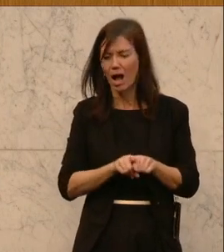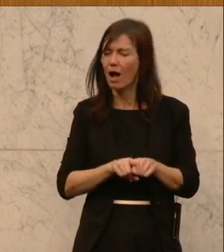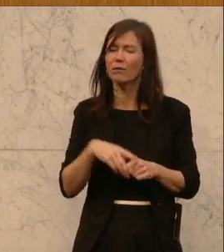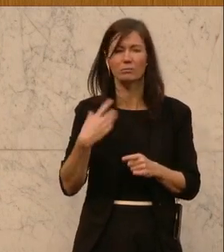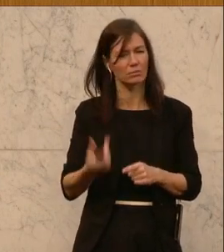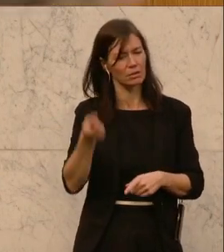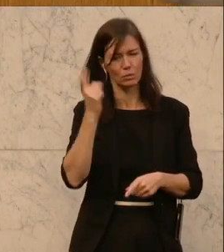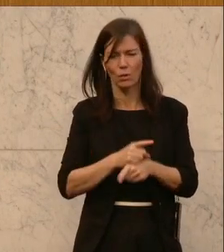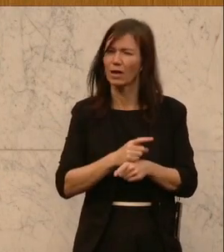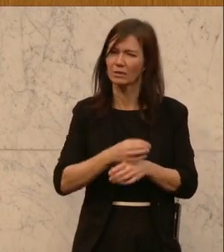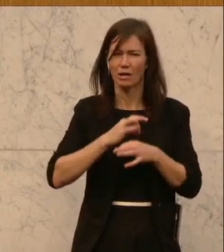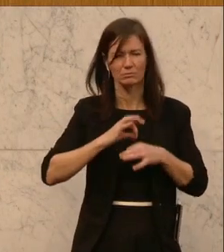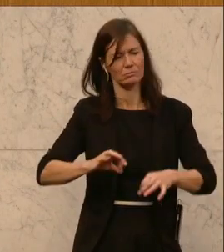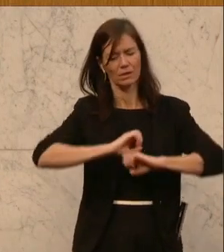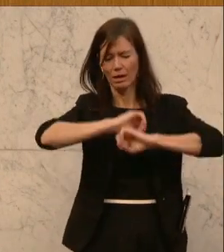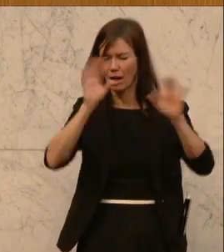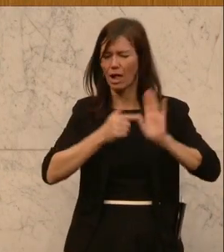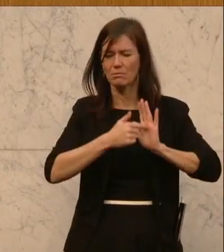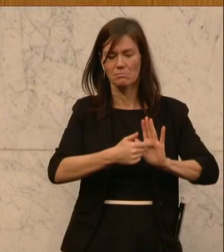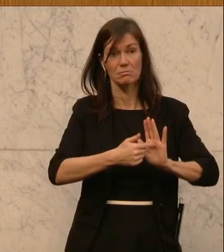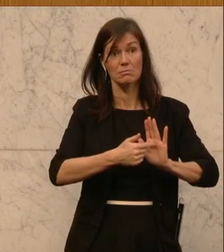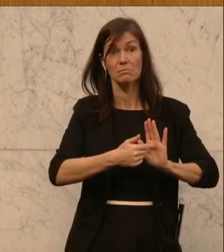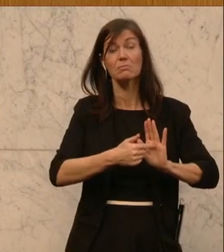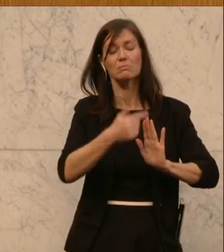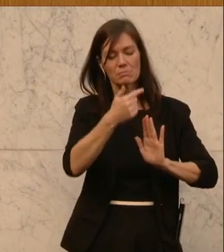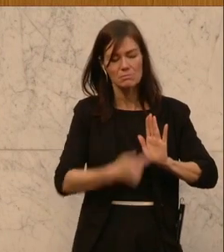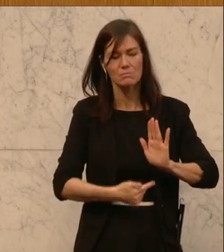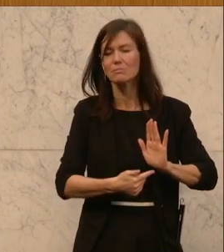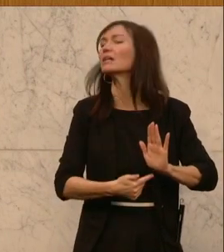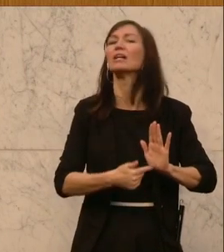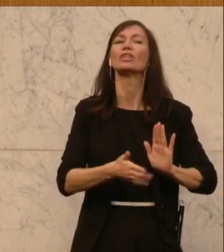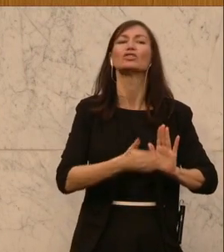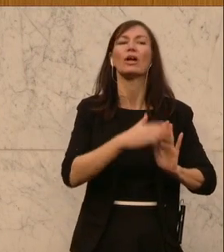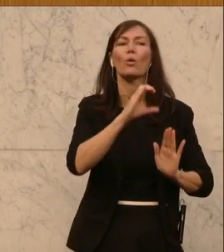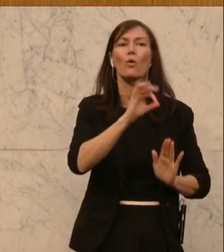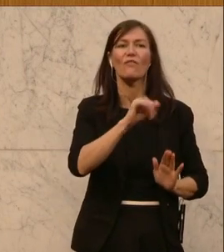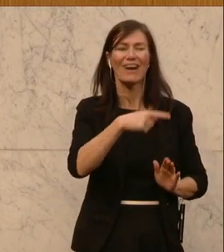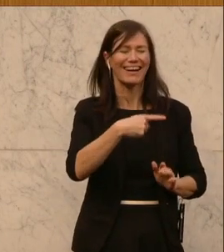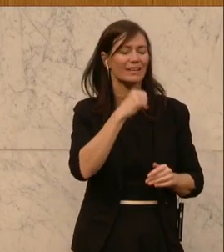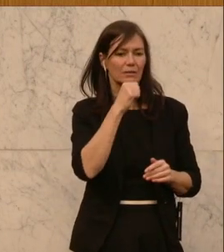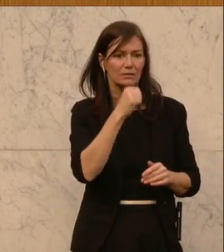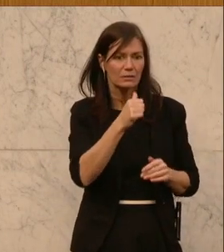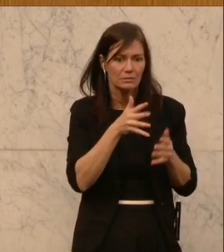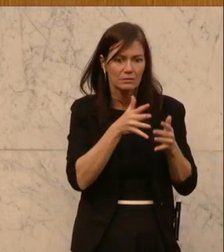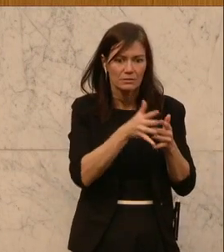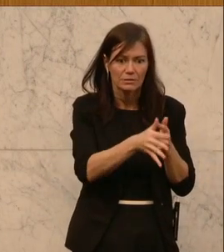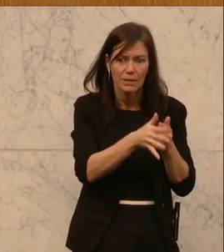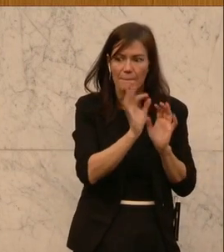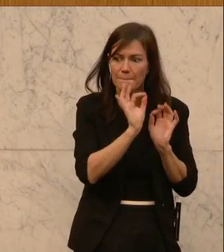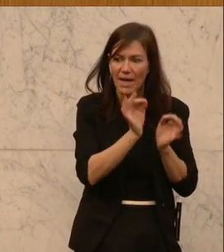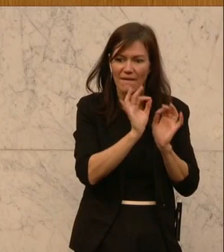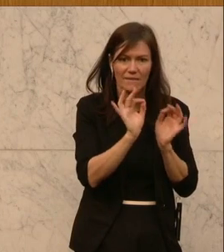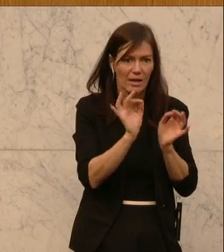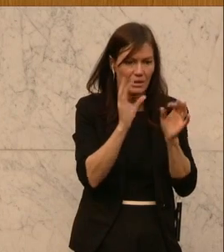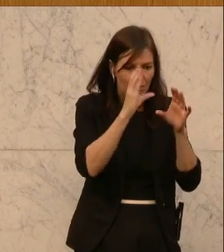-Abwicklung. Das ist ein Musterbeispiel an Intransparenz, eine wohlgehütete Blackbox,